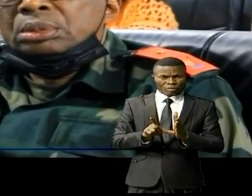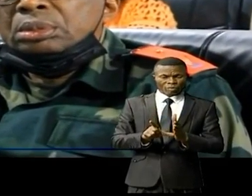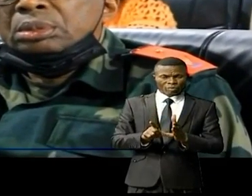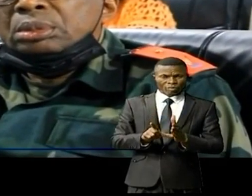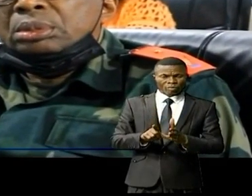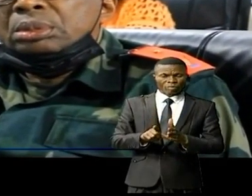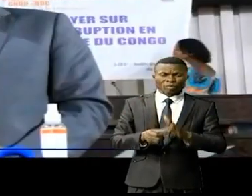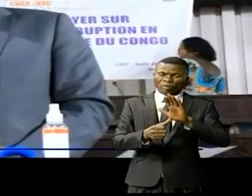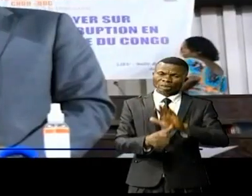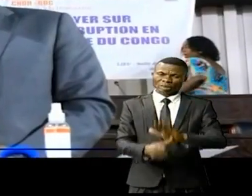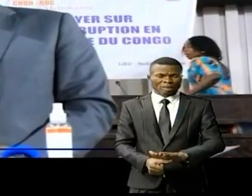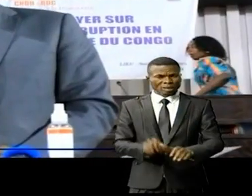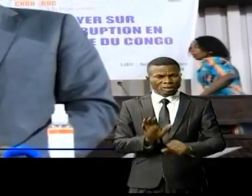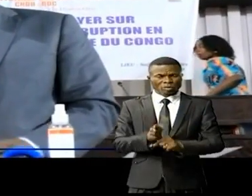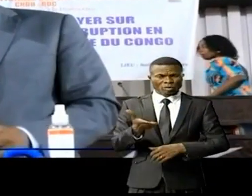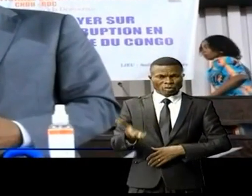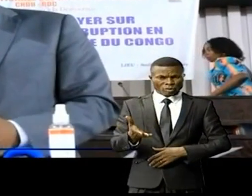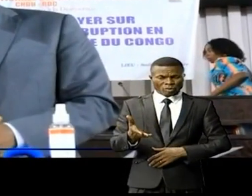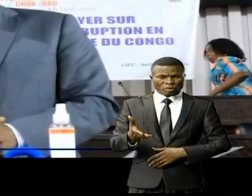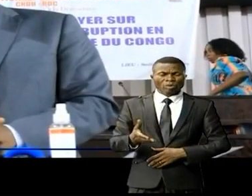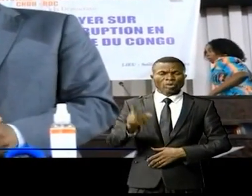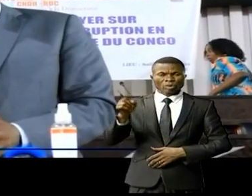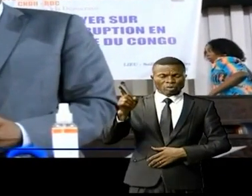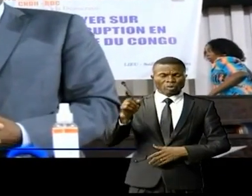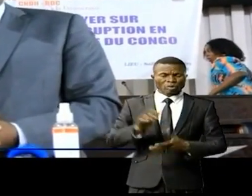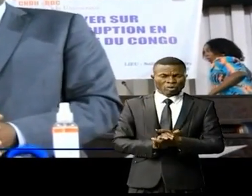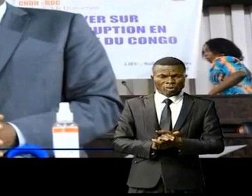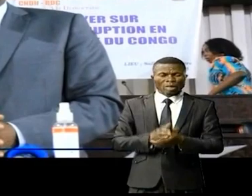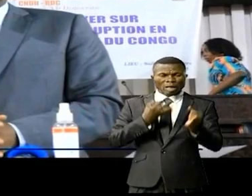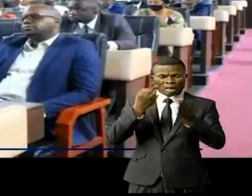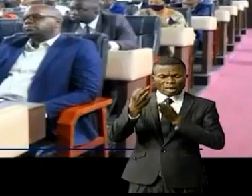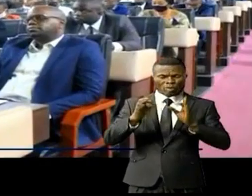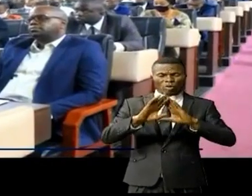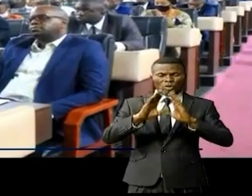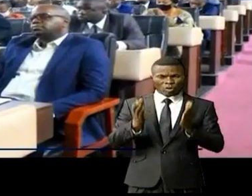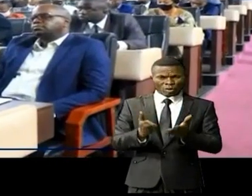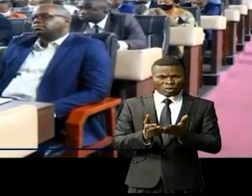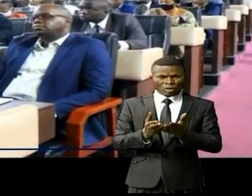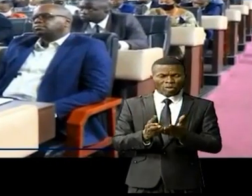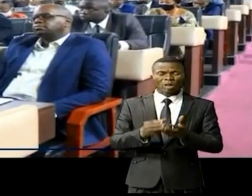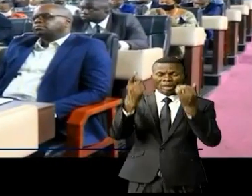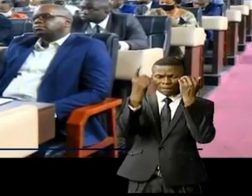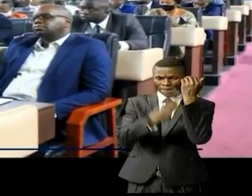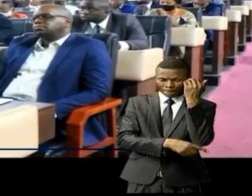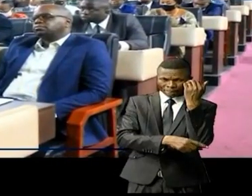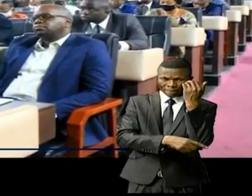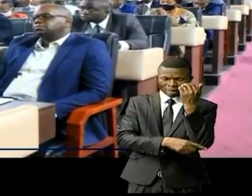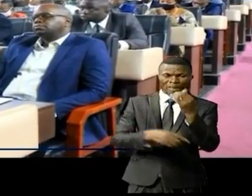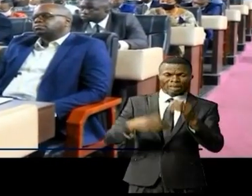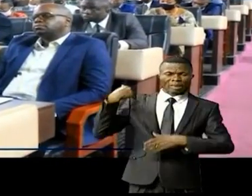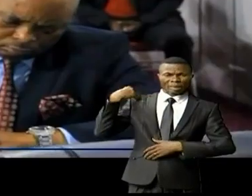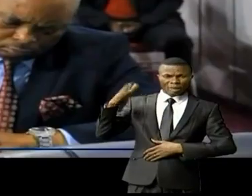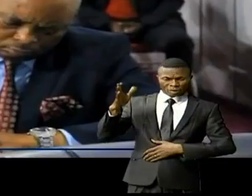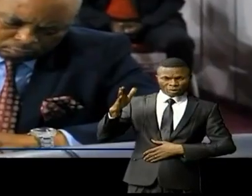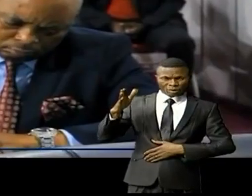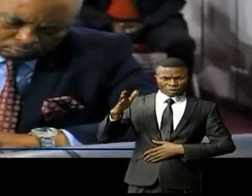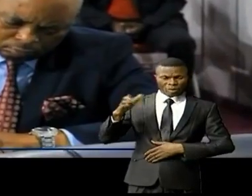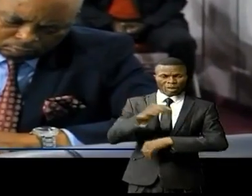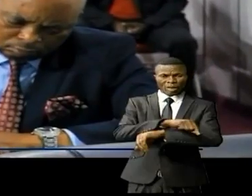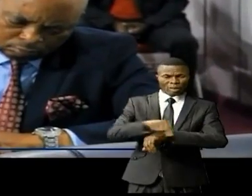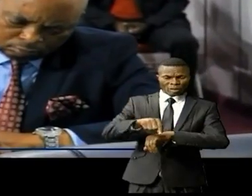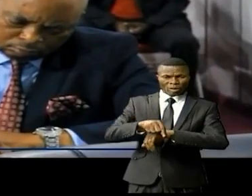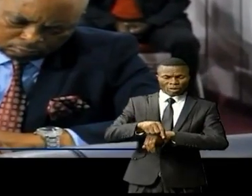mal appliquée. Luzolo Bambi-Lessa recommande que la sanction judiciaire et administrative